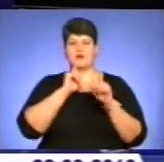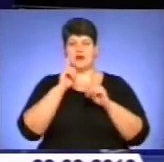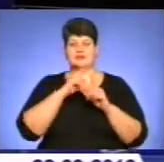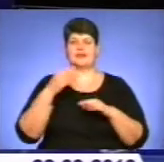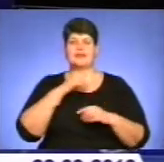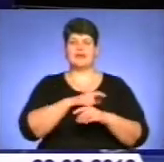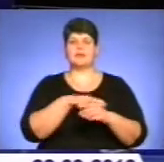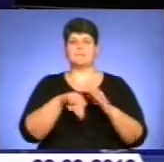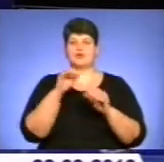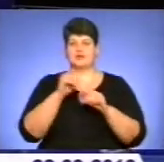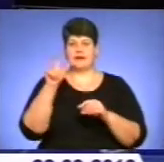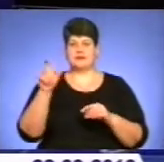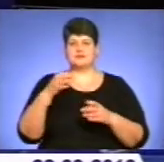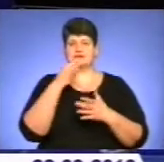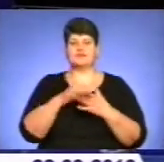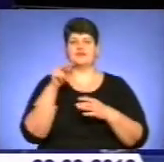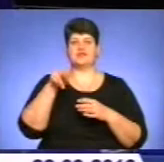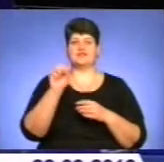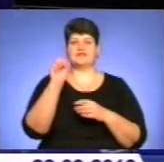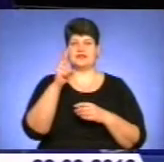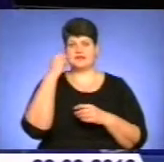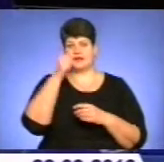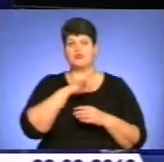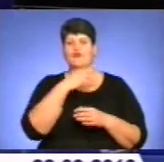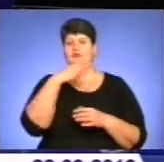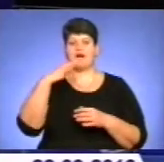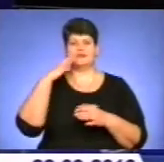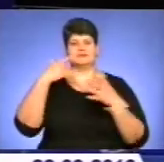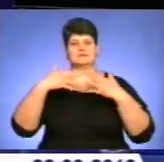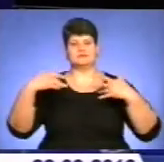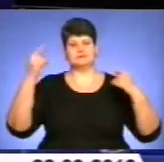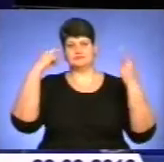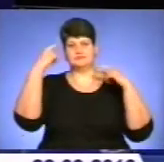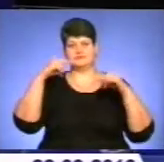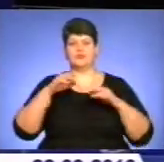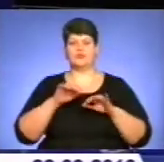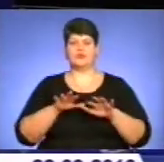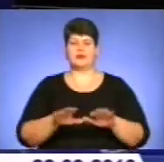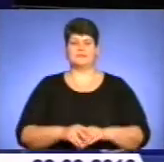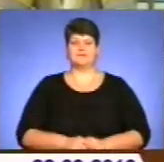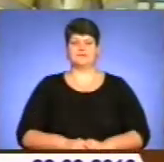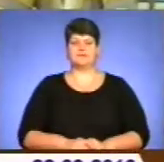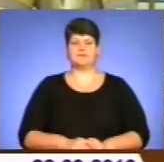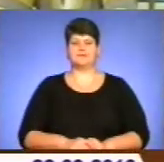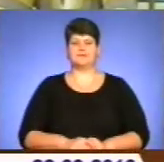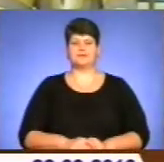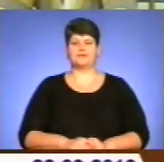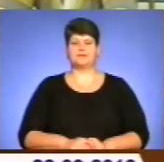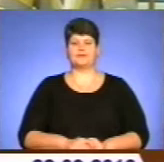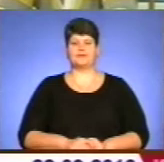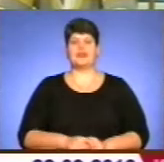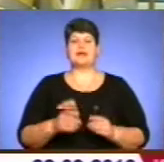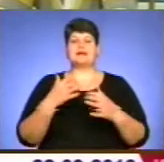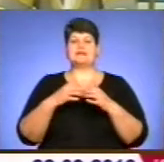зазначили, що 2012 рік був багатим на мистецькі і культурні події. Детальніше у сюжеті. Серед